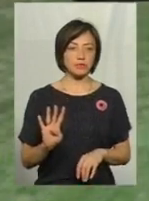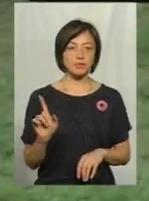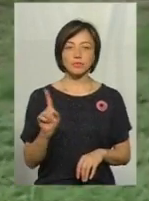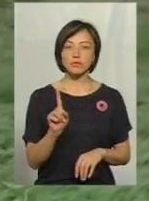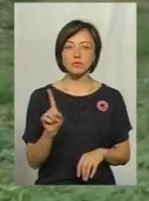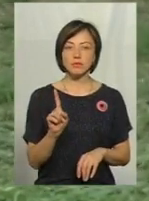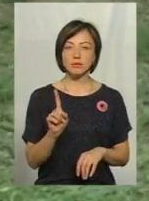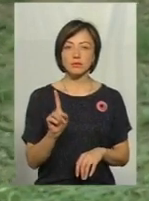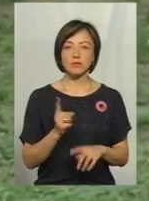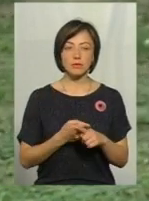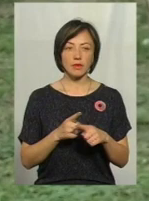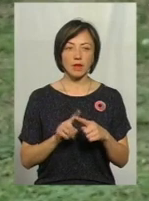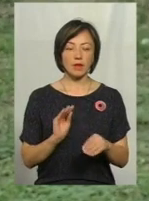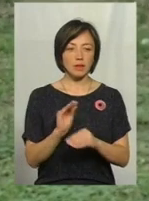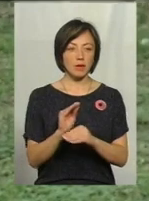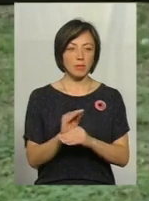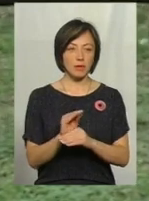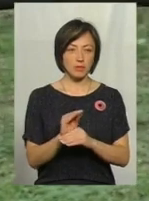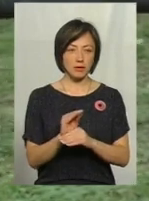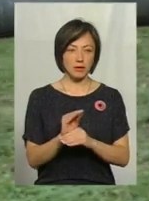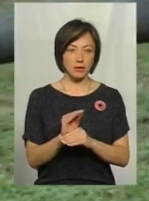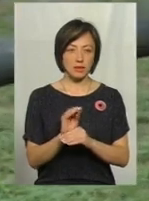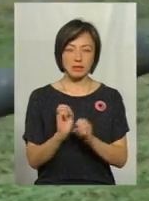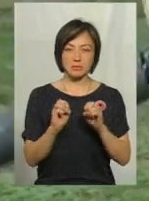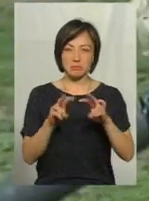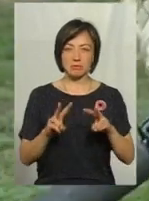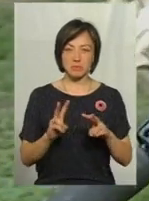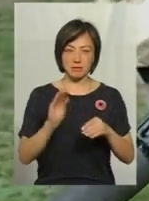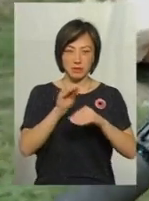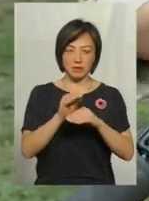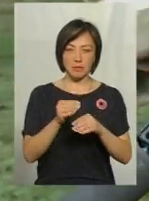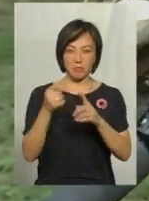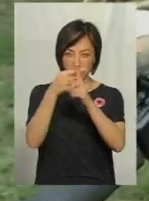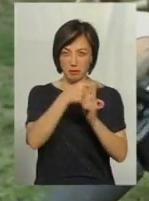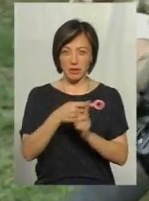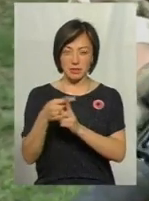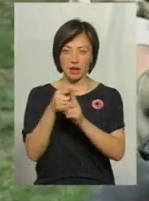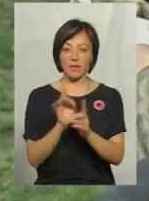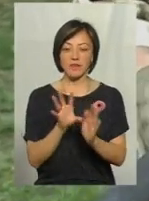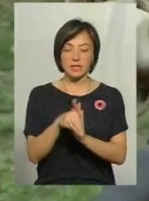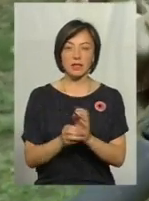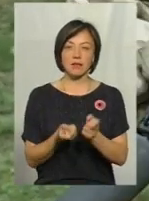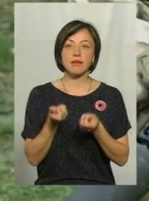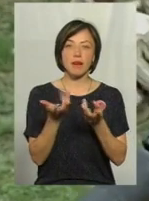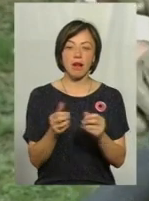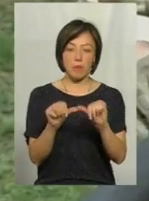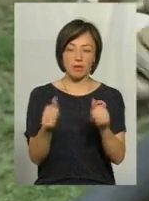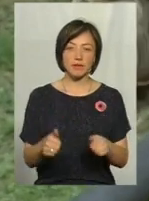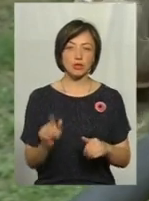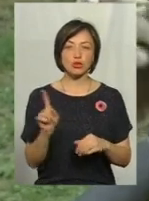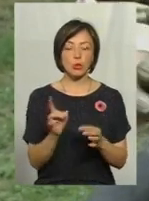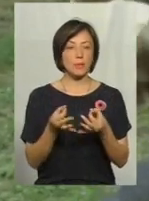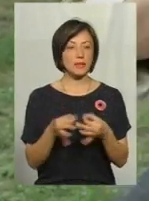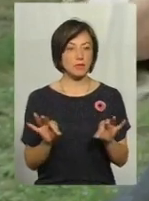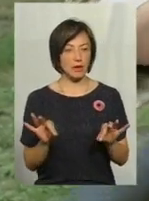добавки обвесів, коліматорного прицела і внесення нескольких модифікацій, що